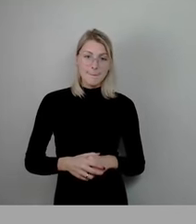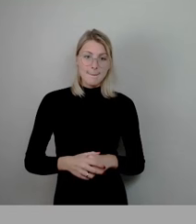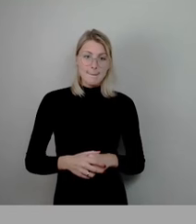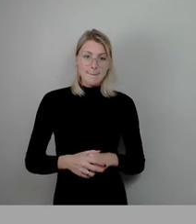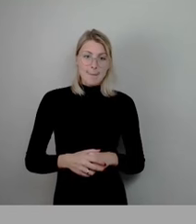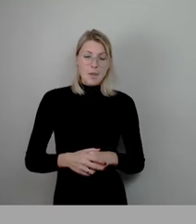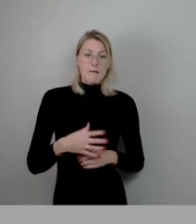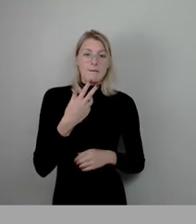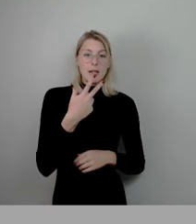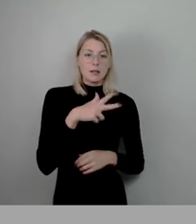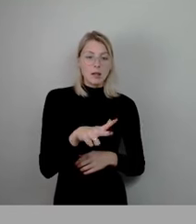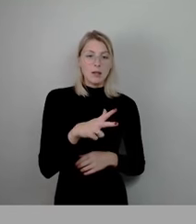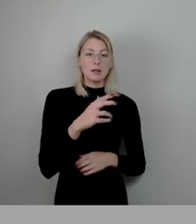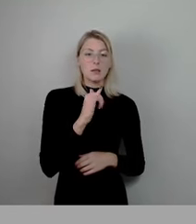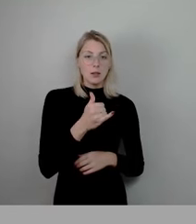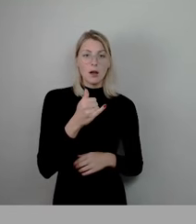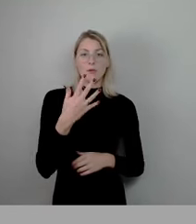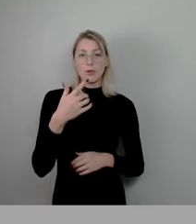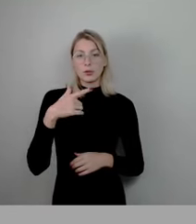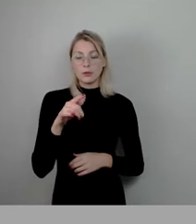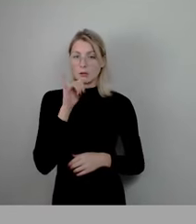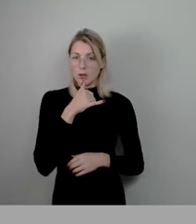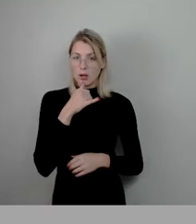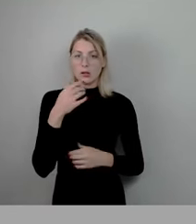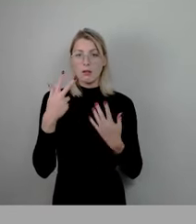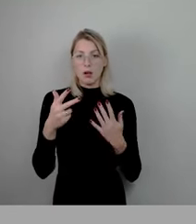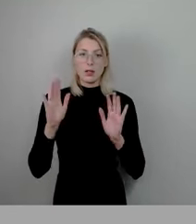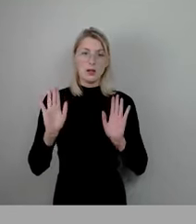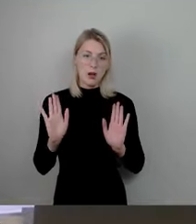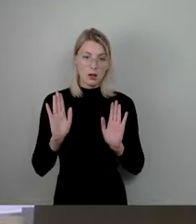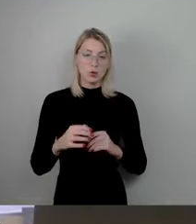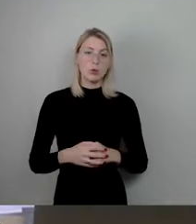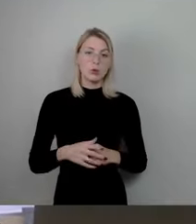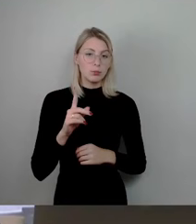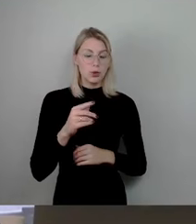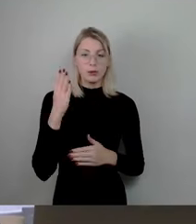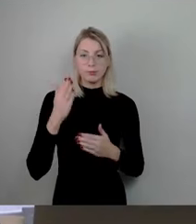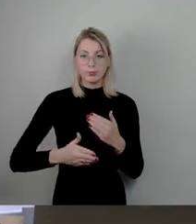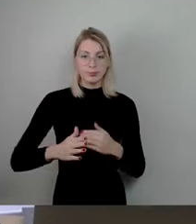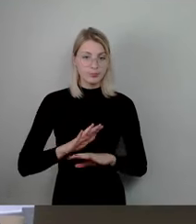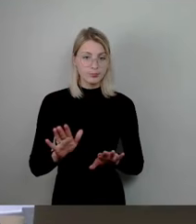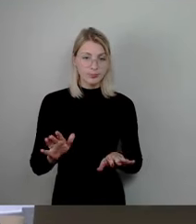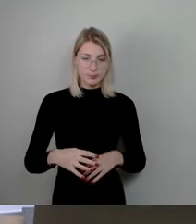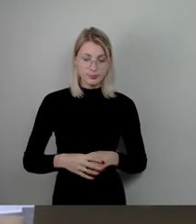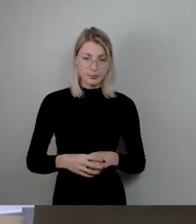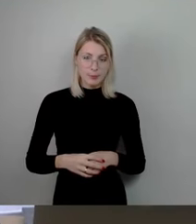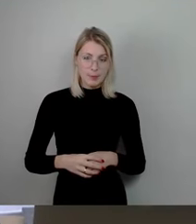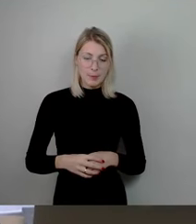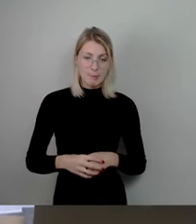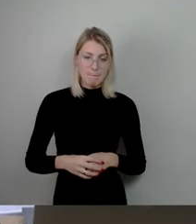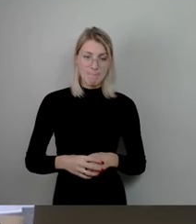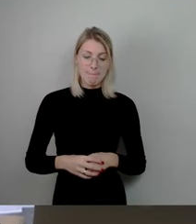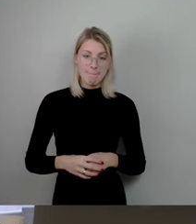34 Ja-Stimmen, 25 Nein-Stimmen, 8 Enthaltungen. Damit ist Ende der Debatte beschlossen.